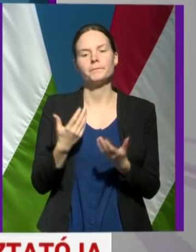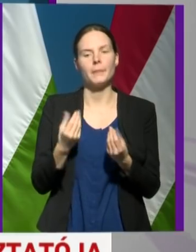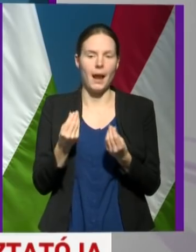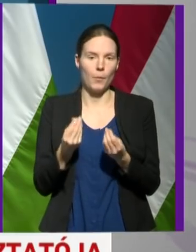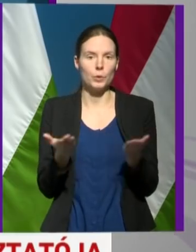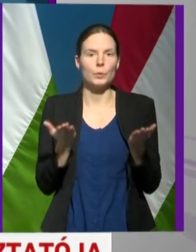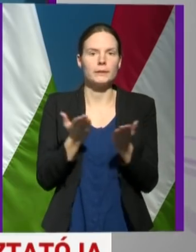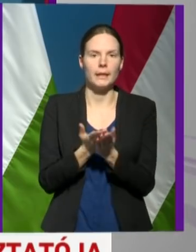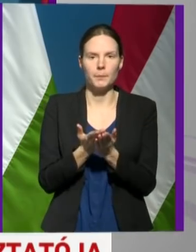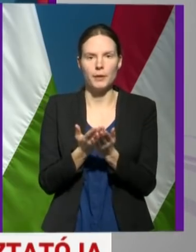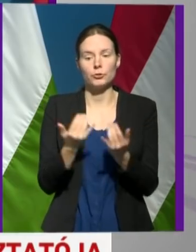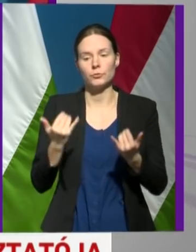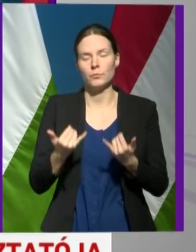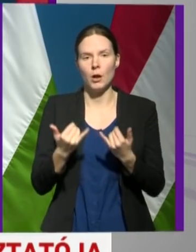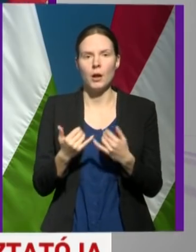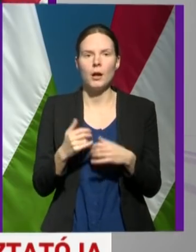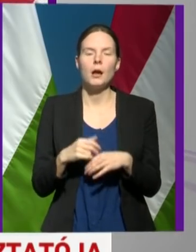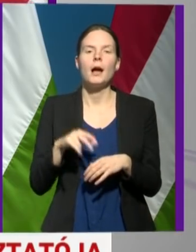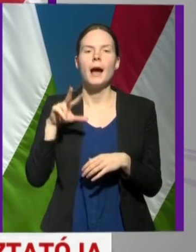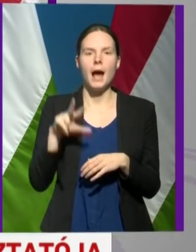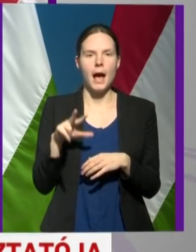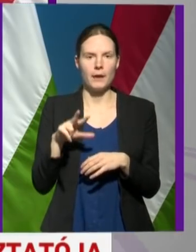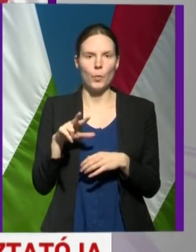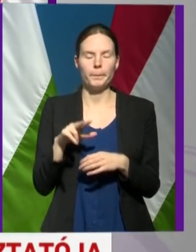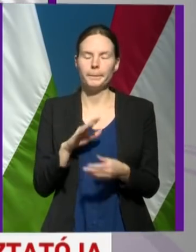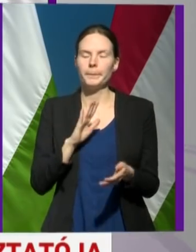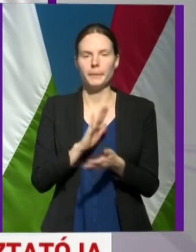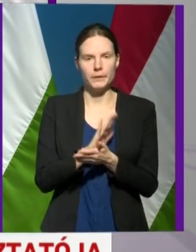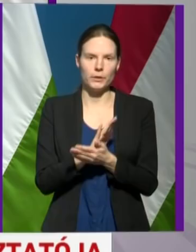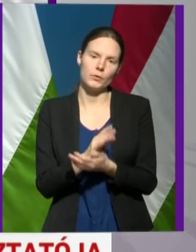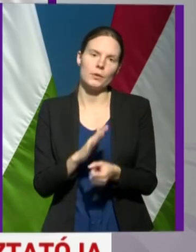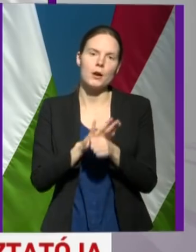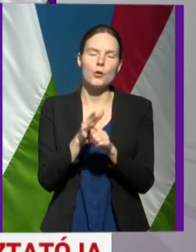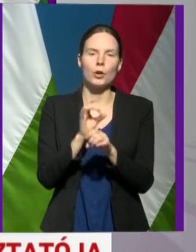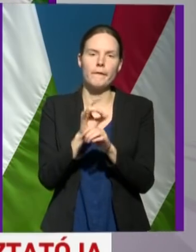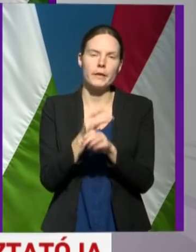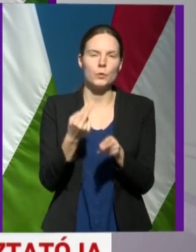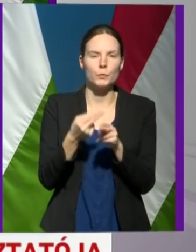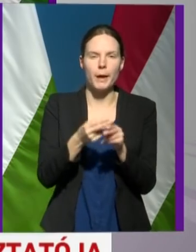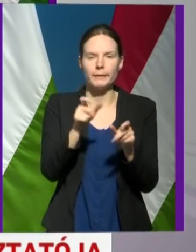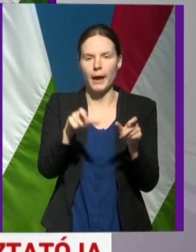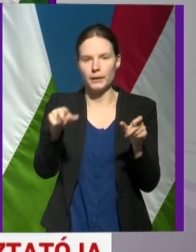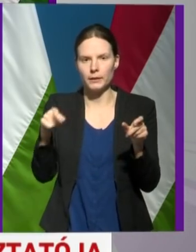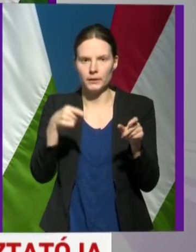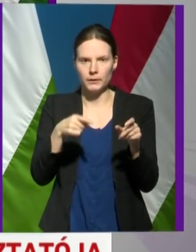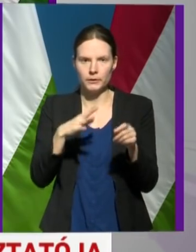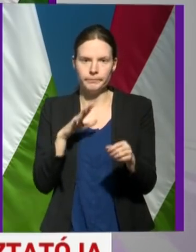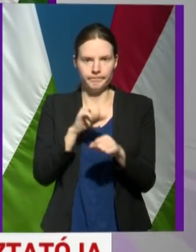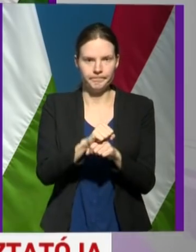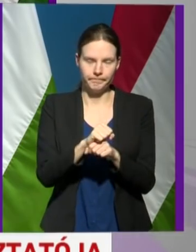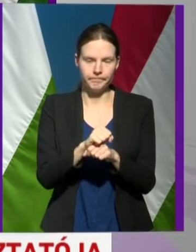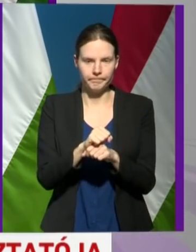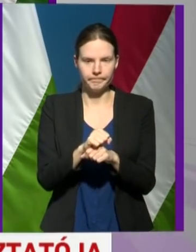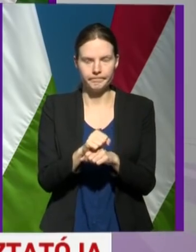képest három bizonyítottan koronavírusban szenvedő beteg detektálása